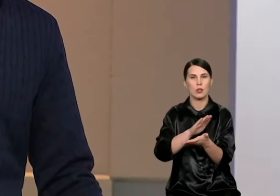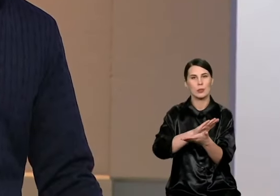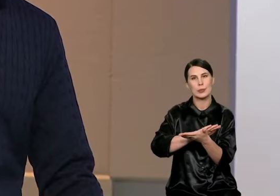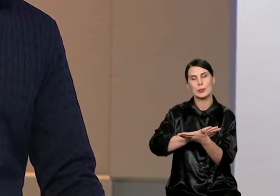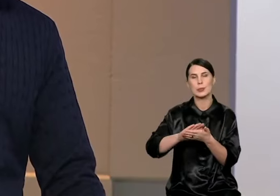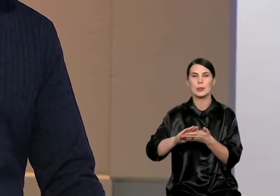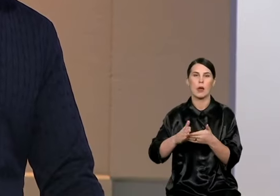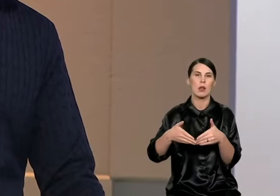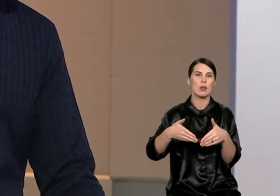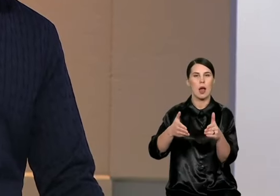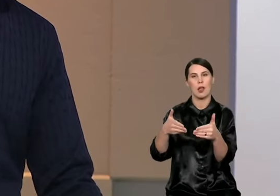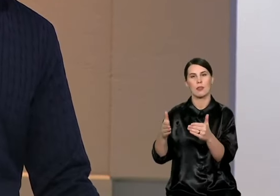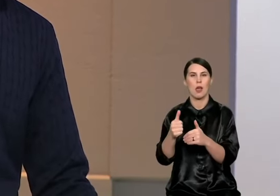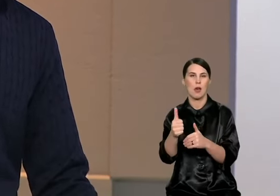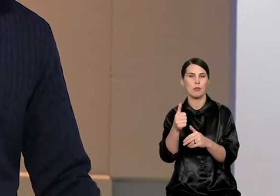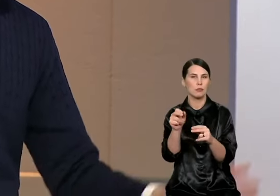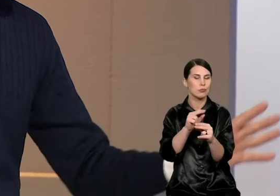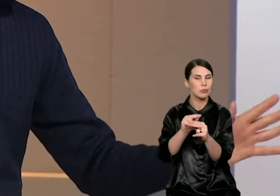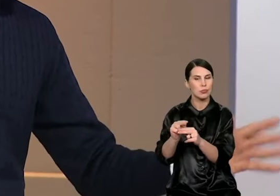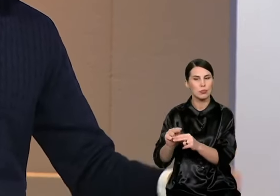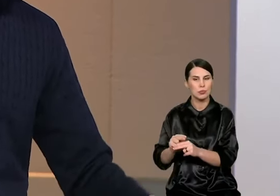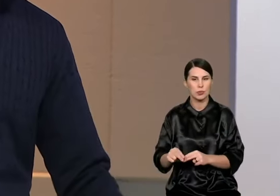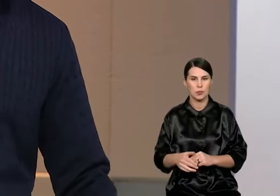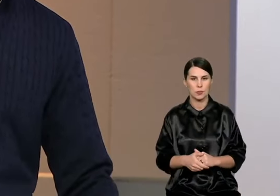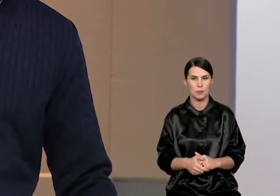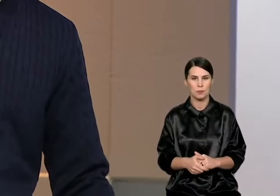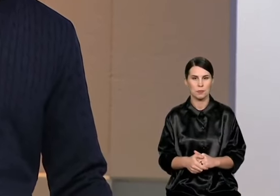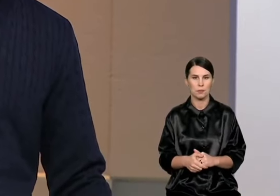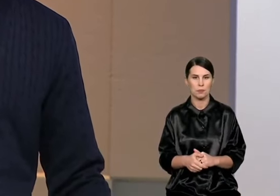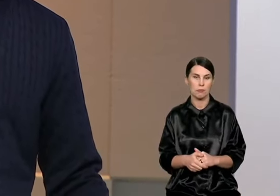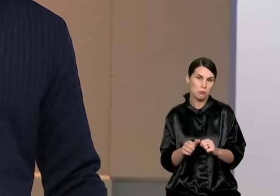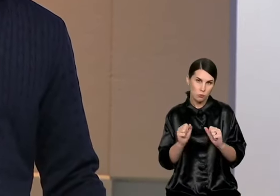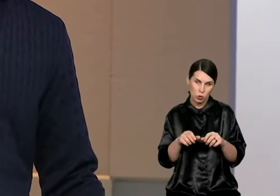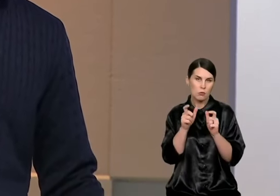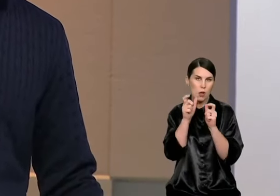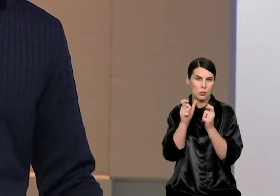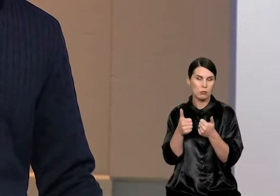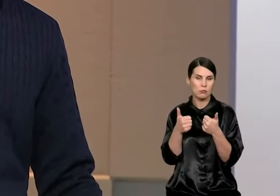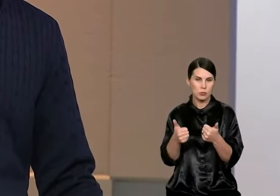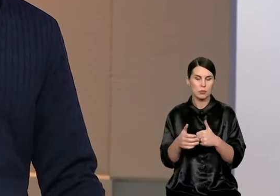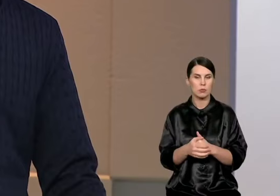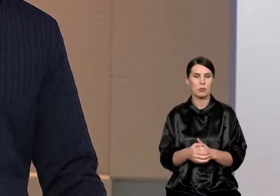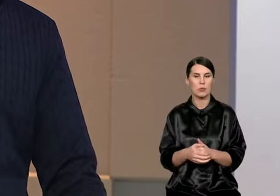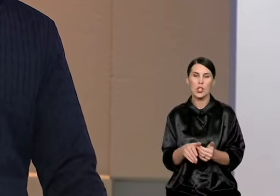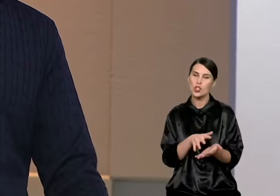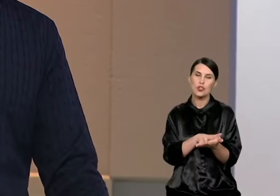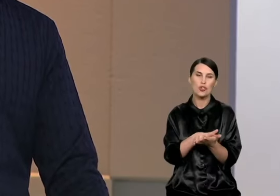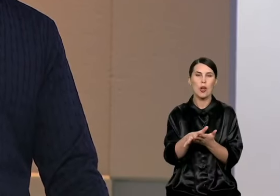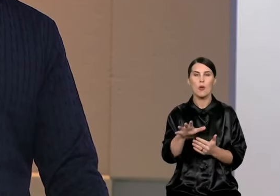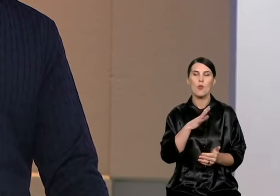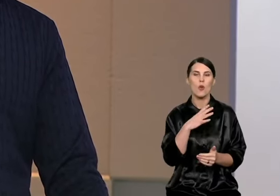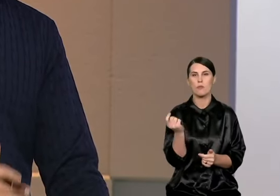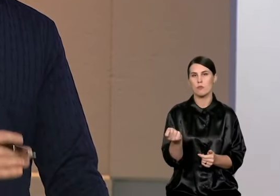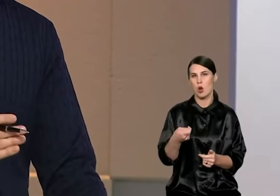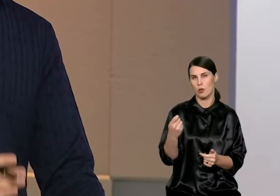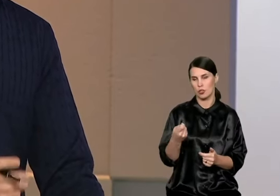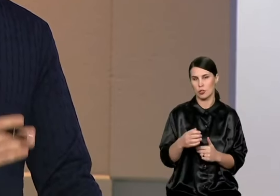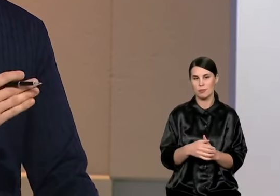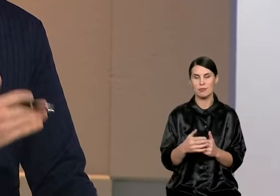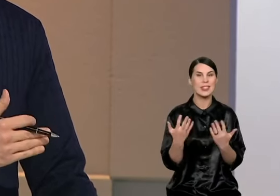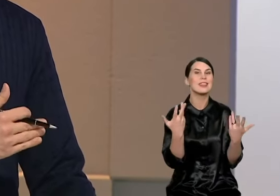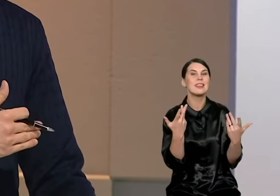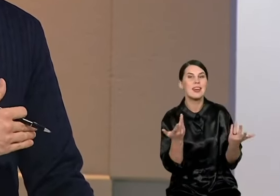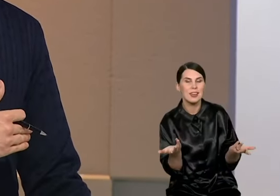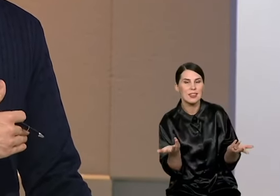drąsiai ir paprastai galiu pasakyti jums, aš jums padeiksiu atsakymą. Tai buvo išleista nepakankamai, nes turėjo būti išleista